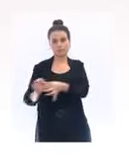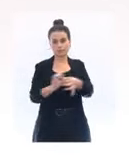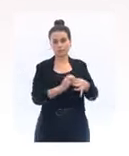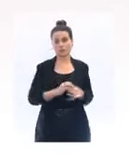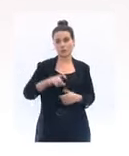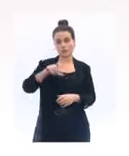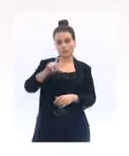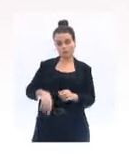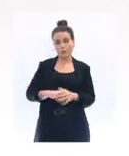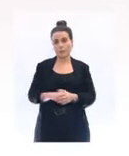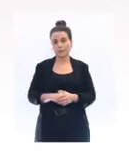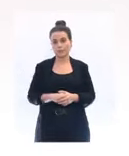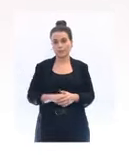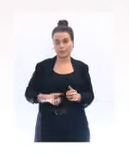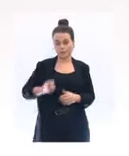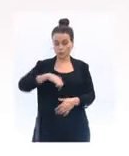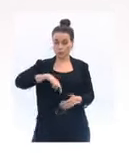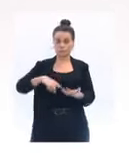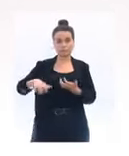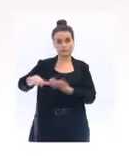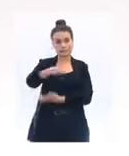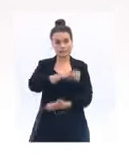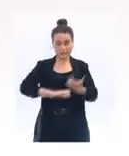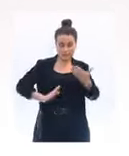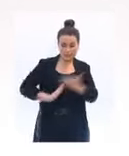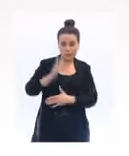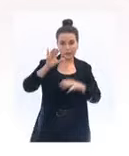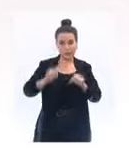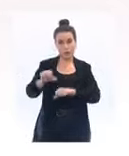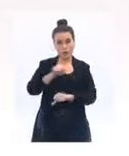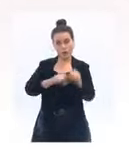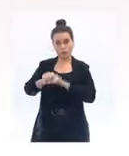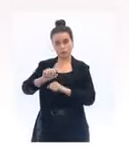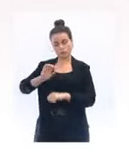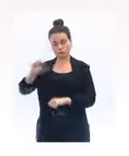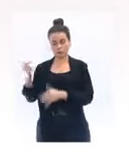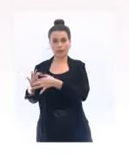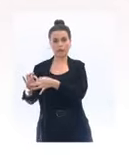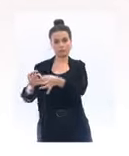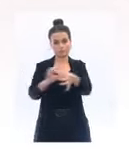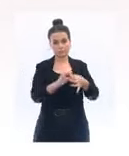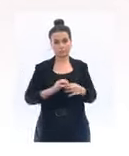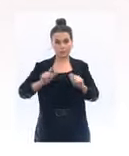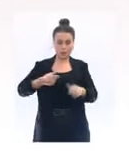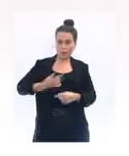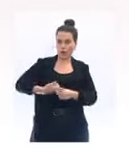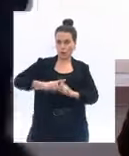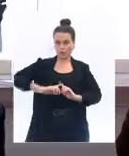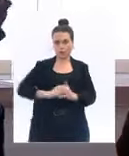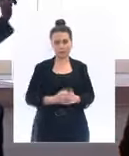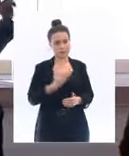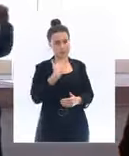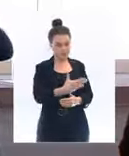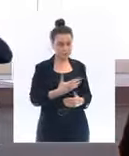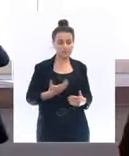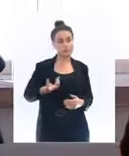persuadé, nous la surmonterons. Je vous remercie et les ministres et moi-même, nous tenons à votre